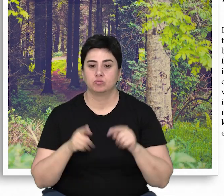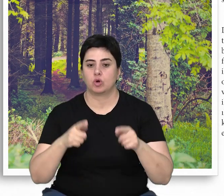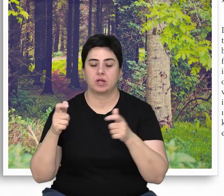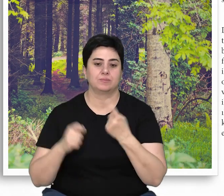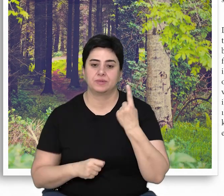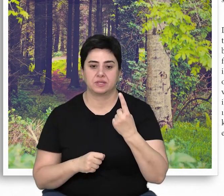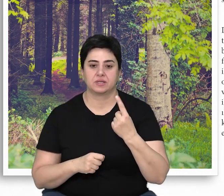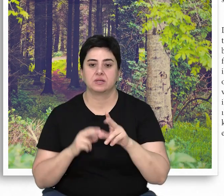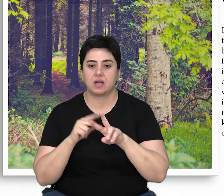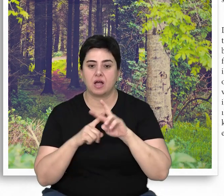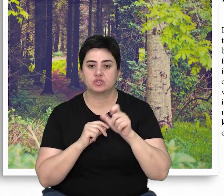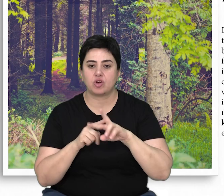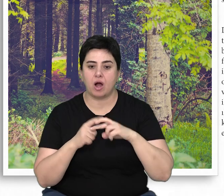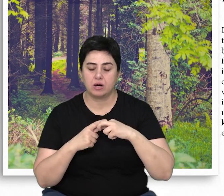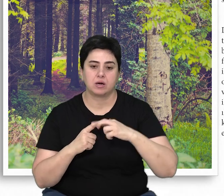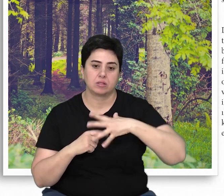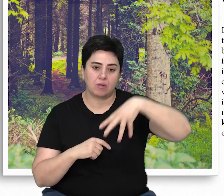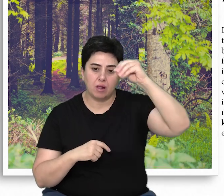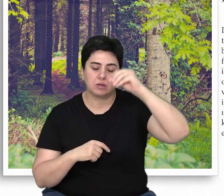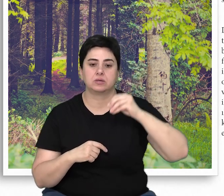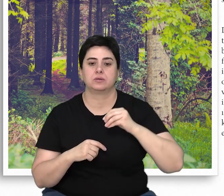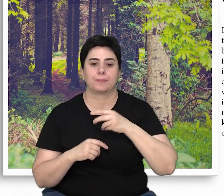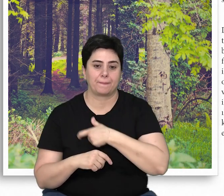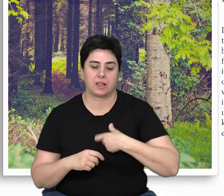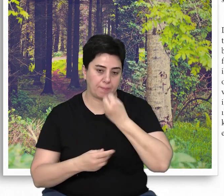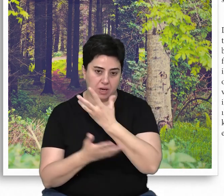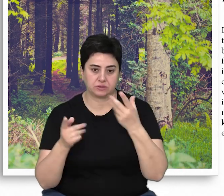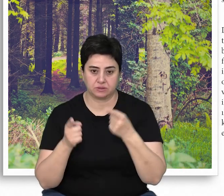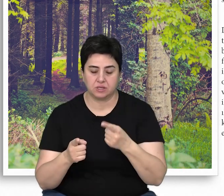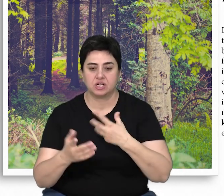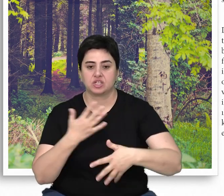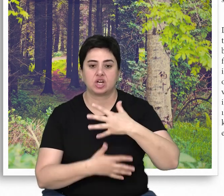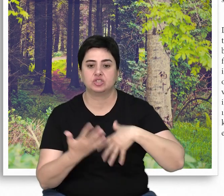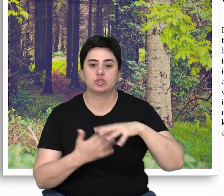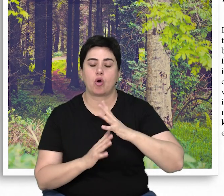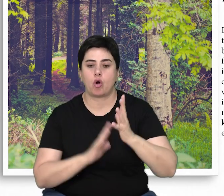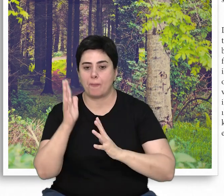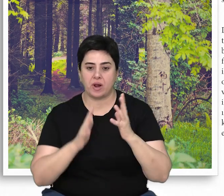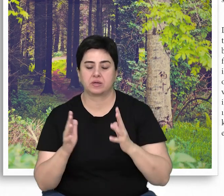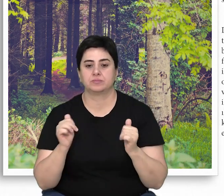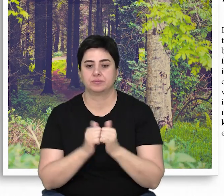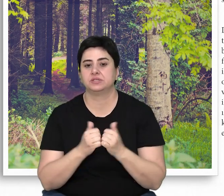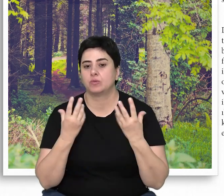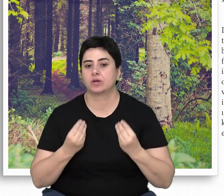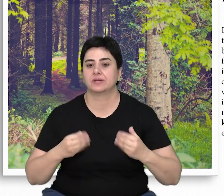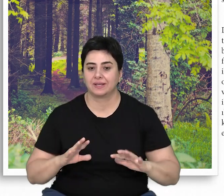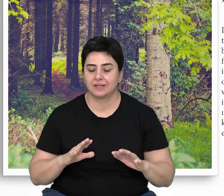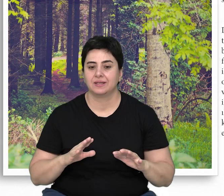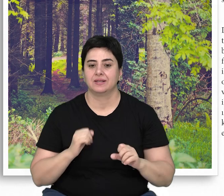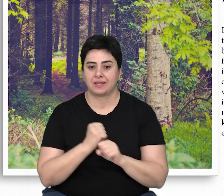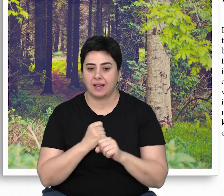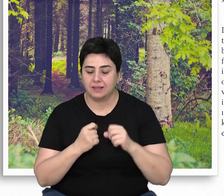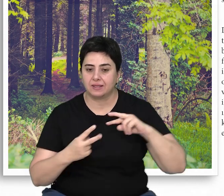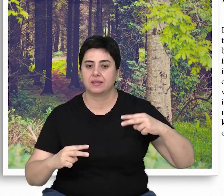Bu alanlardan biri de Kaçgar Dağları Milli Parkı'ndaki ormanlardır. Karışık ormanlar sadece türbileşimi olarak değil,